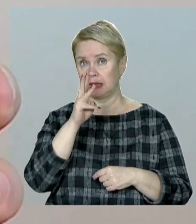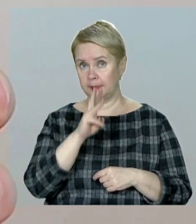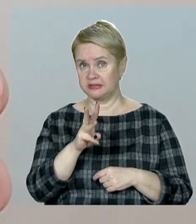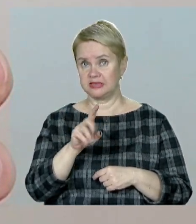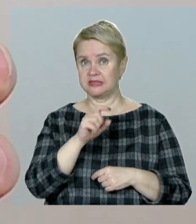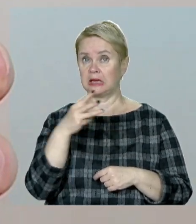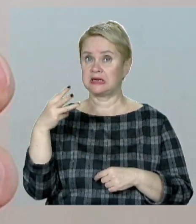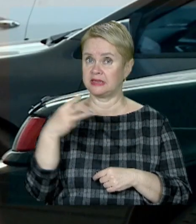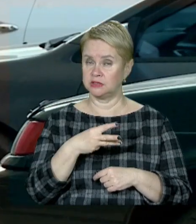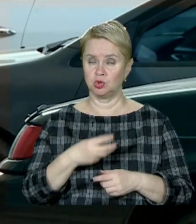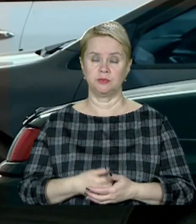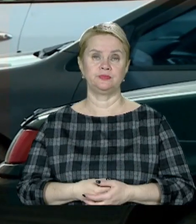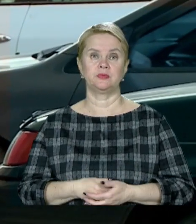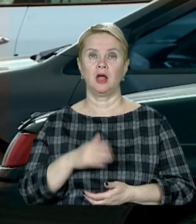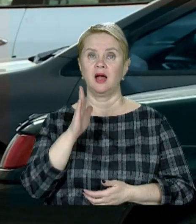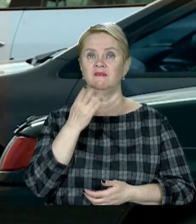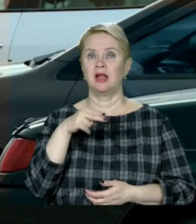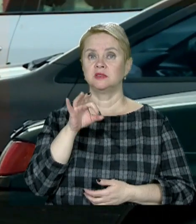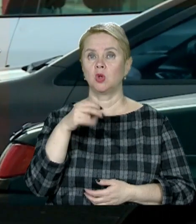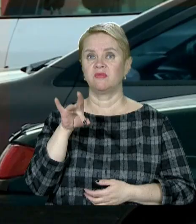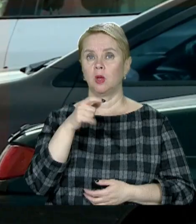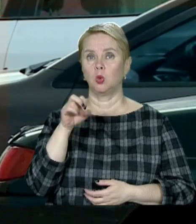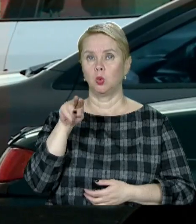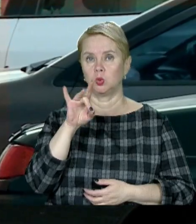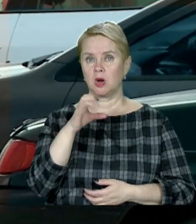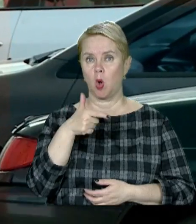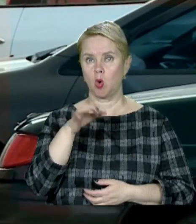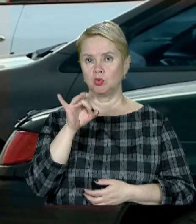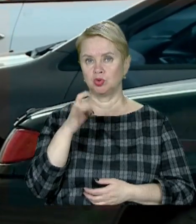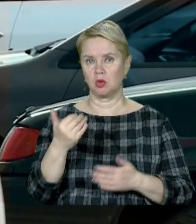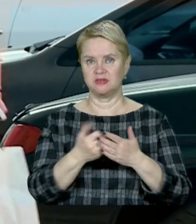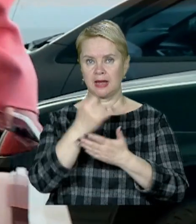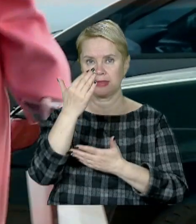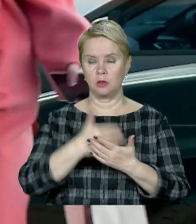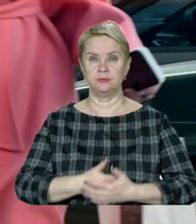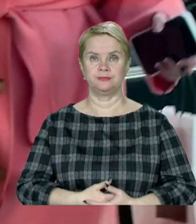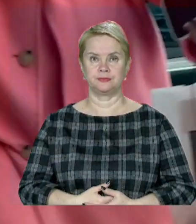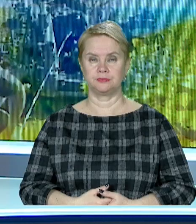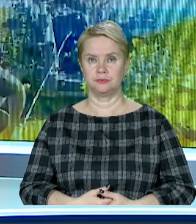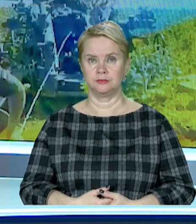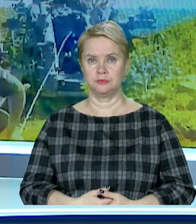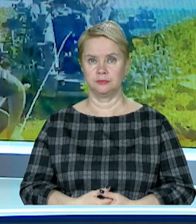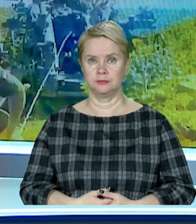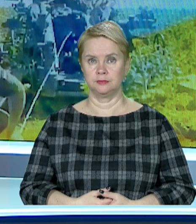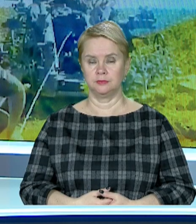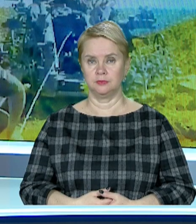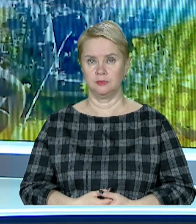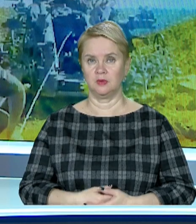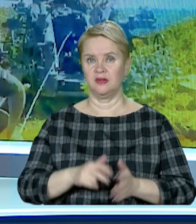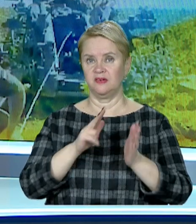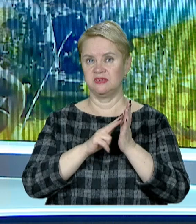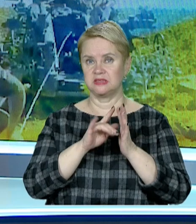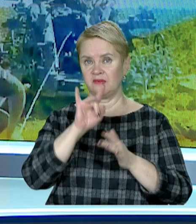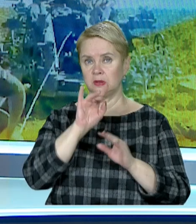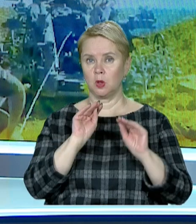місяці за три тисячі. Владислав Авдієнко, Олег Одринський, Сергій Гончар. Новини 11 каналу. Понад 80